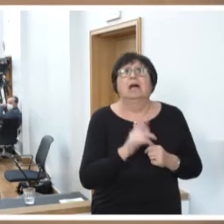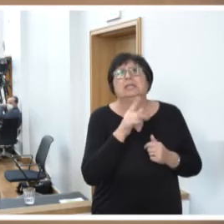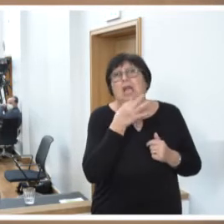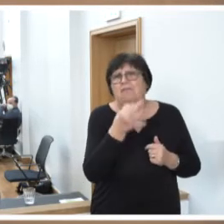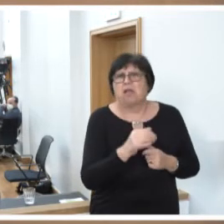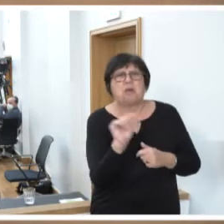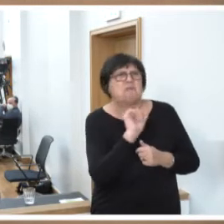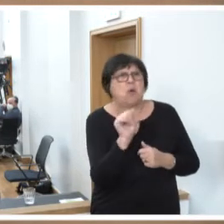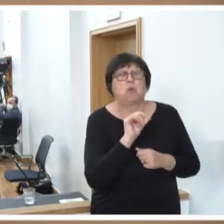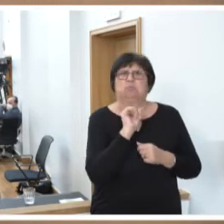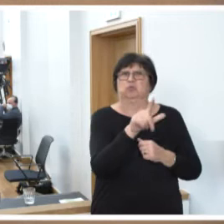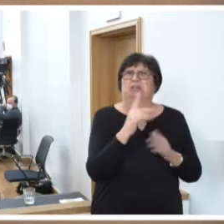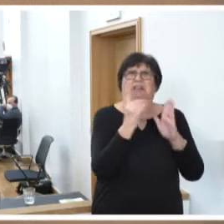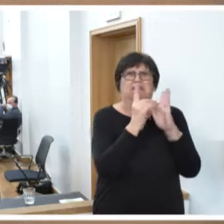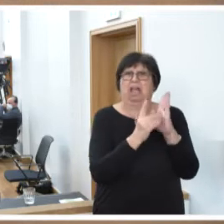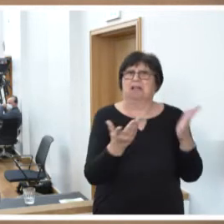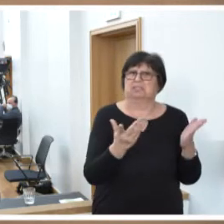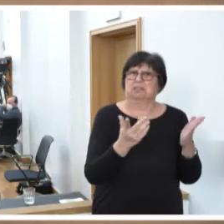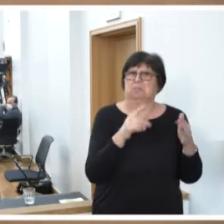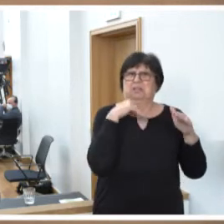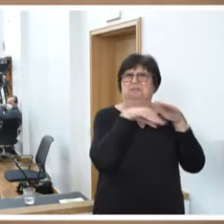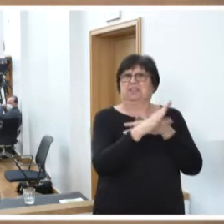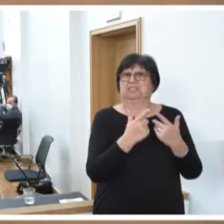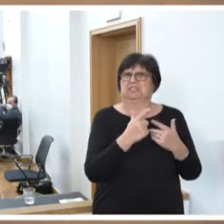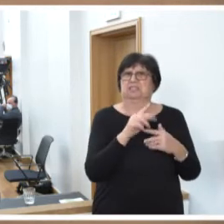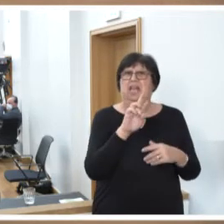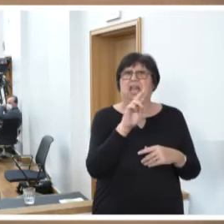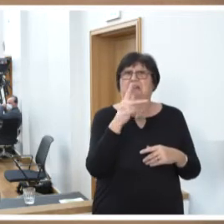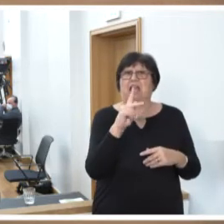wieso schicken die eigentlich noch Daten per Fax ans RKI.